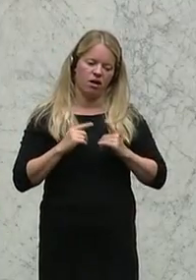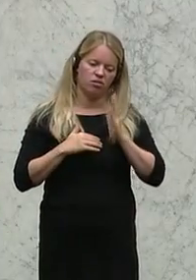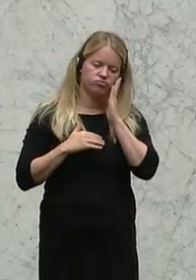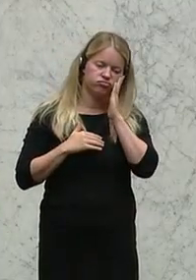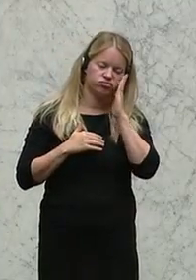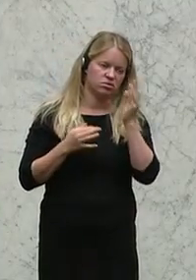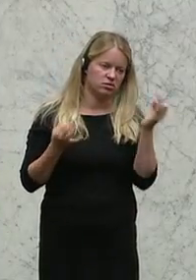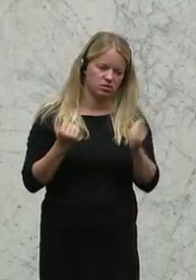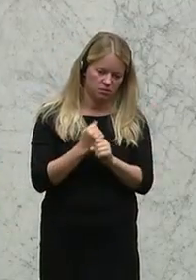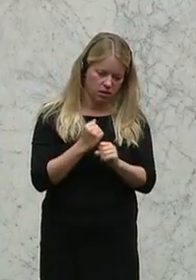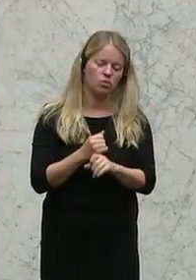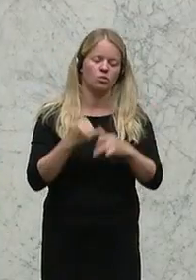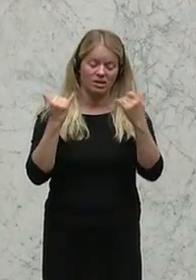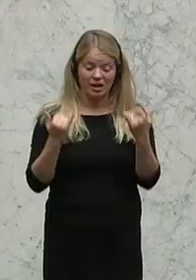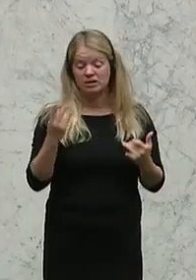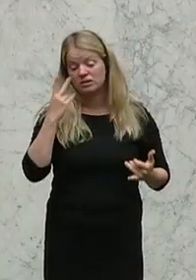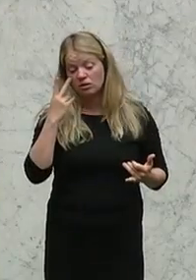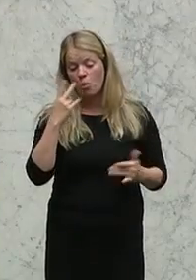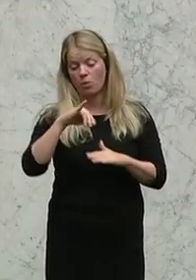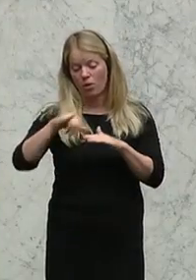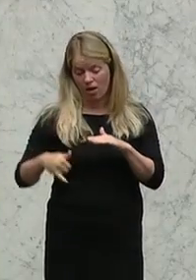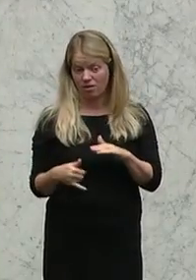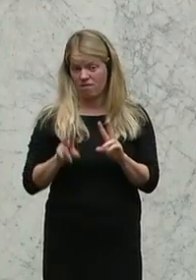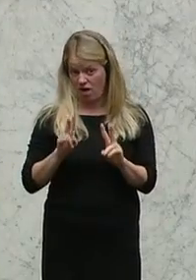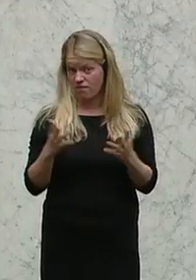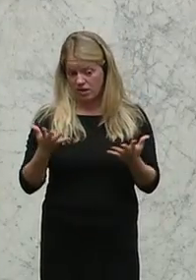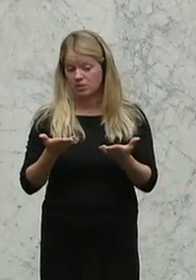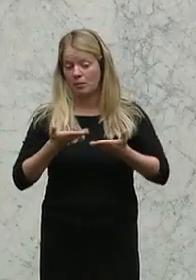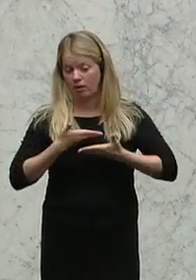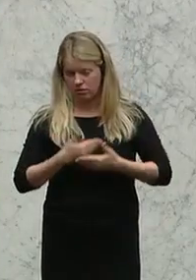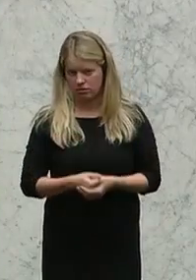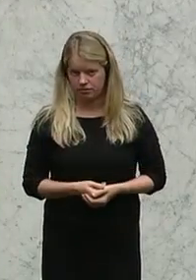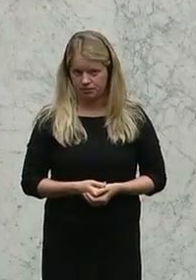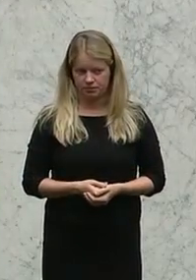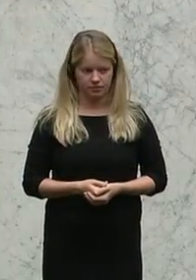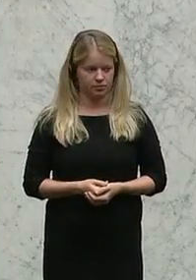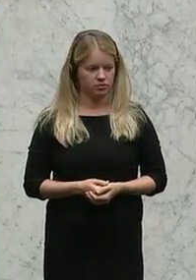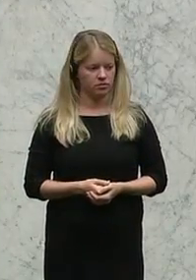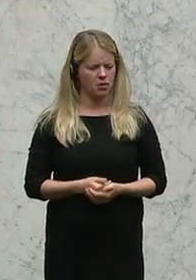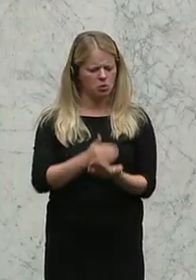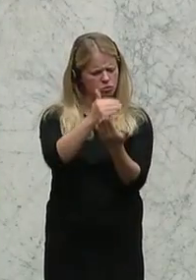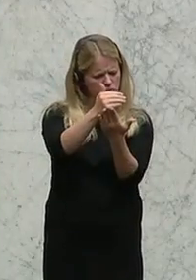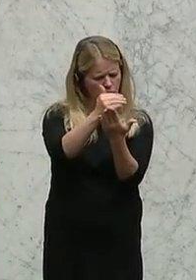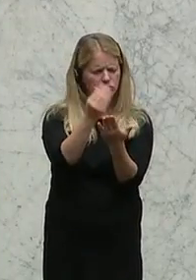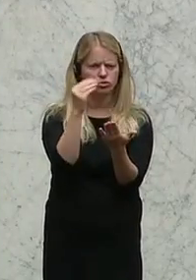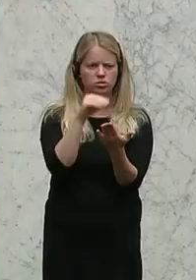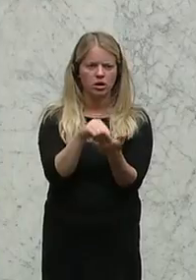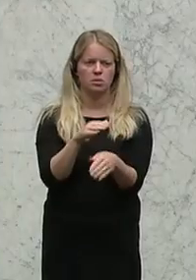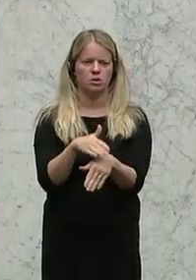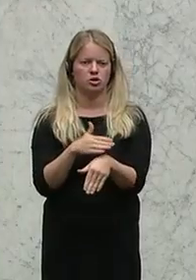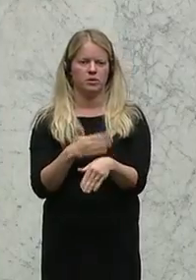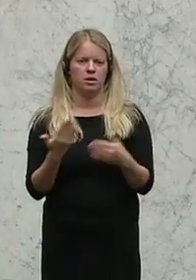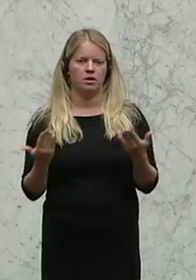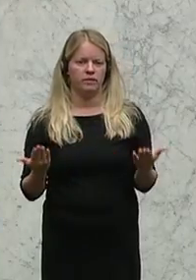das jetzige Projekt tatsächlich bringt. Ja, und hier ist auch festgehalten, dass es darum geht,